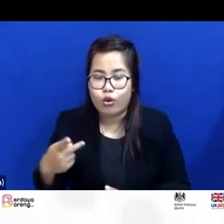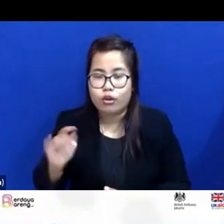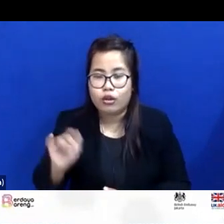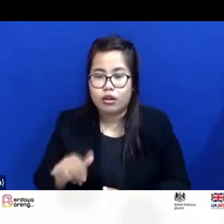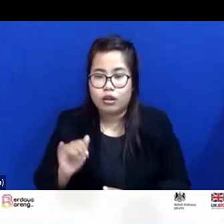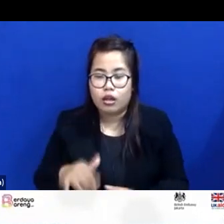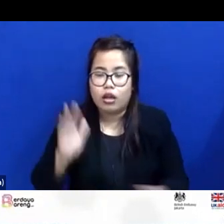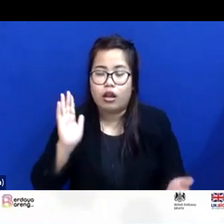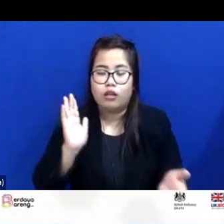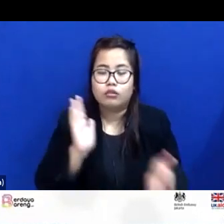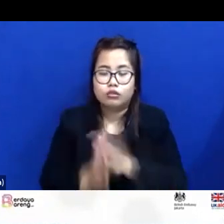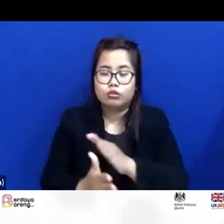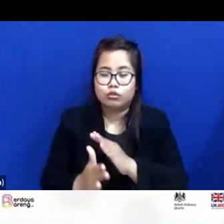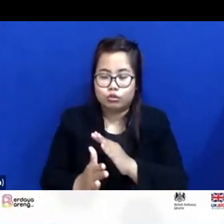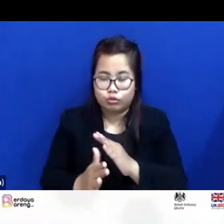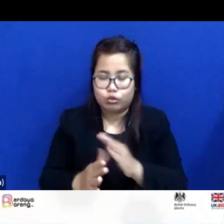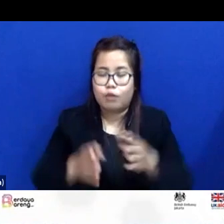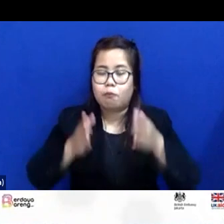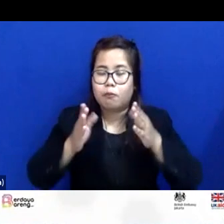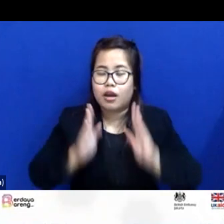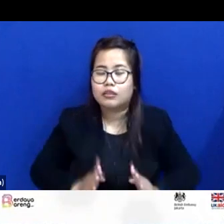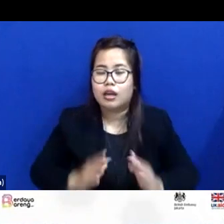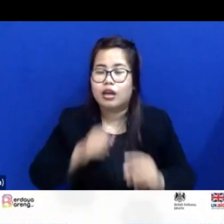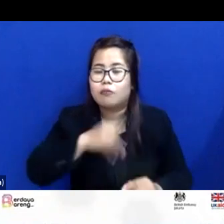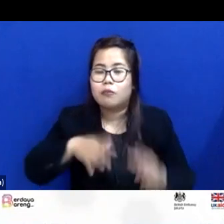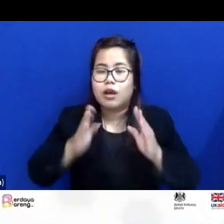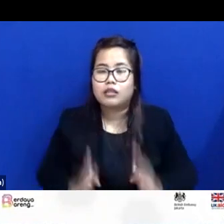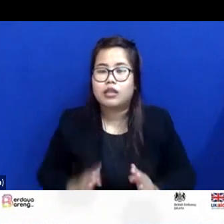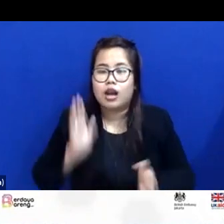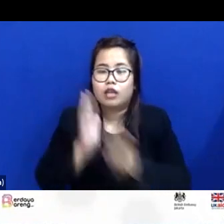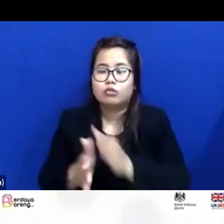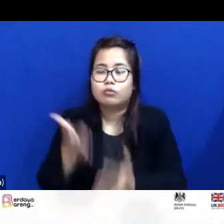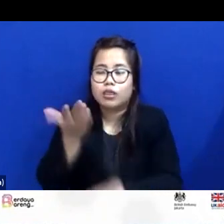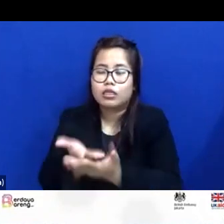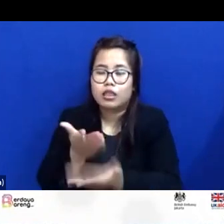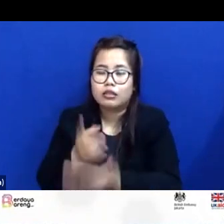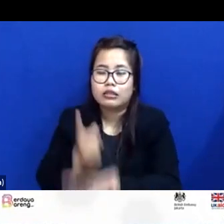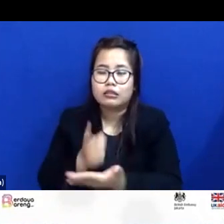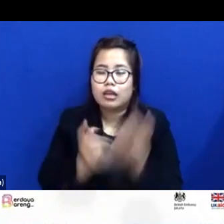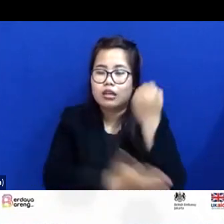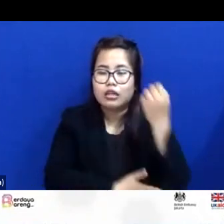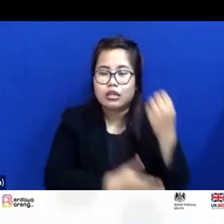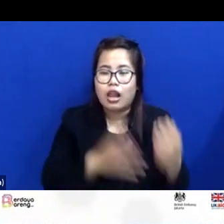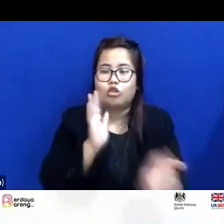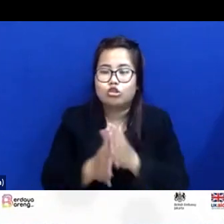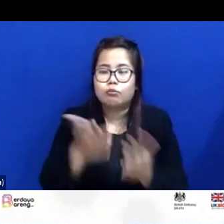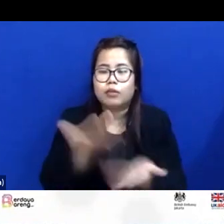langsung pengacaranya ke Kejaksaan Negeri minta berkas perkara. Itu harusnya.